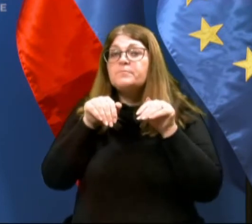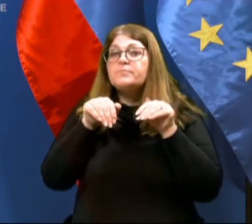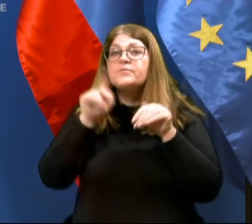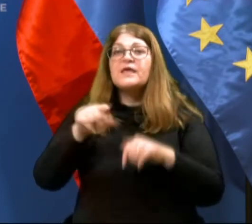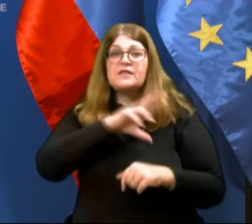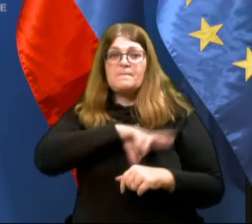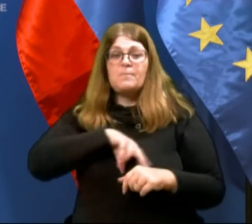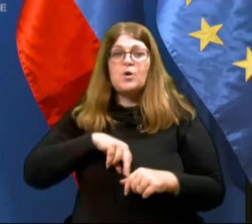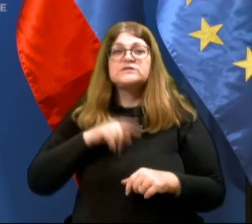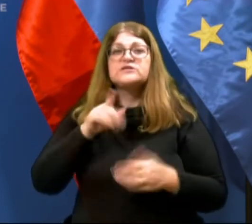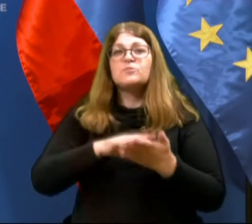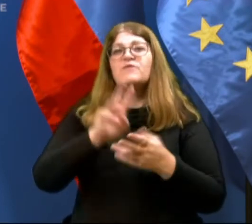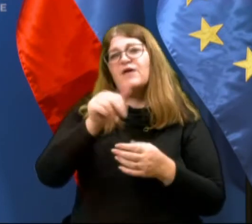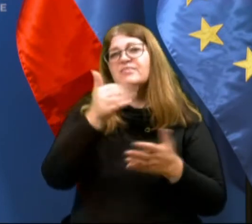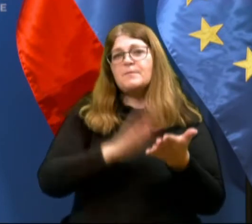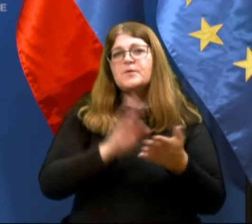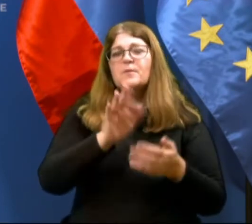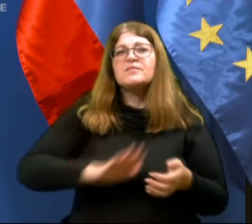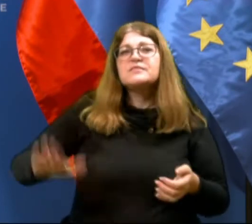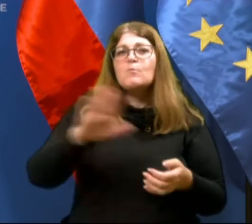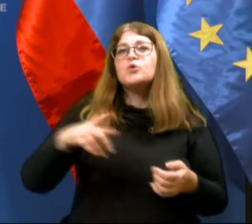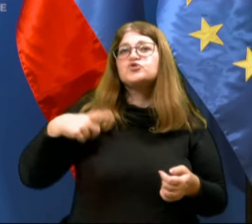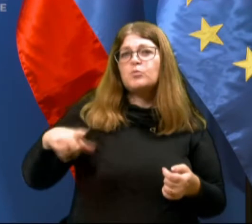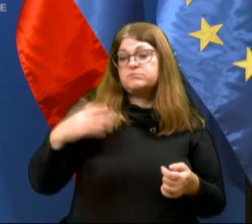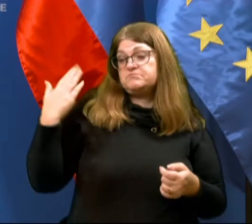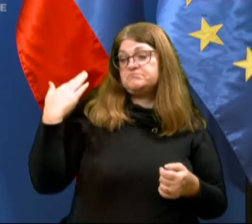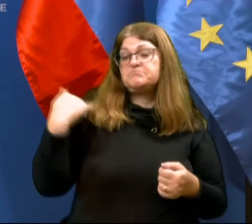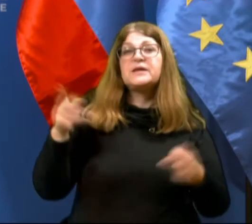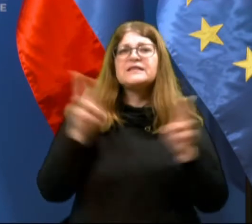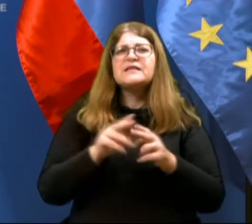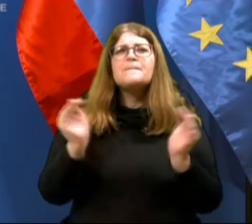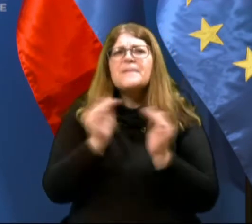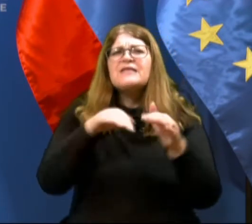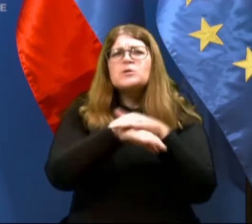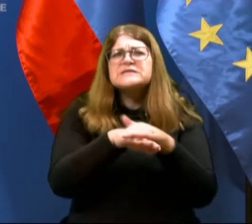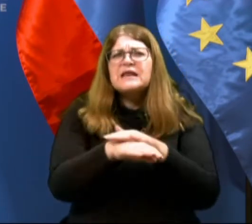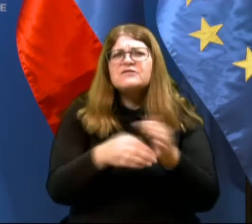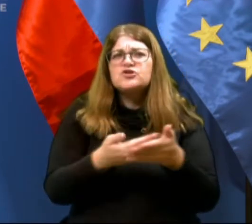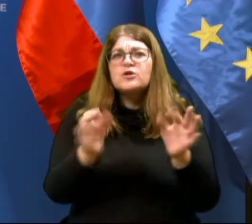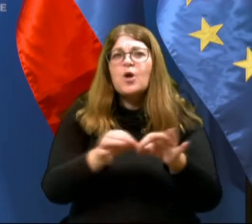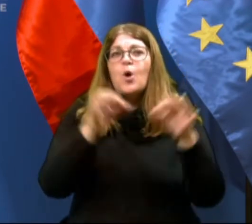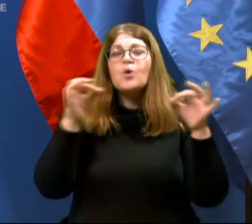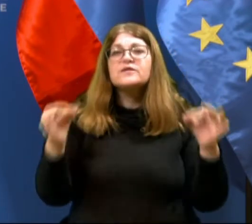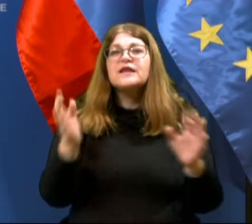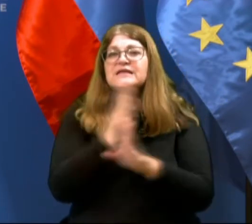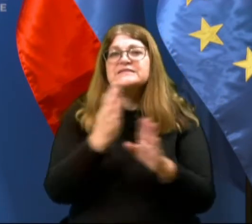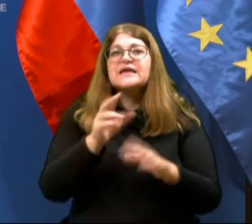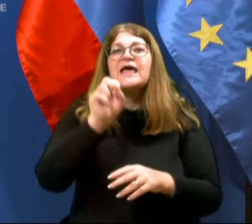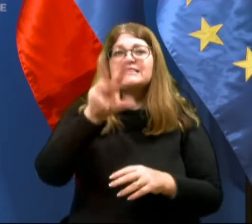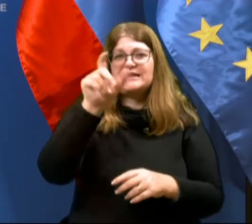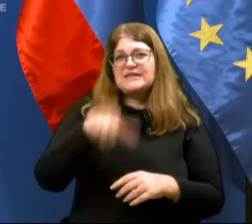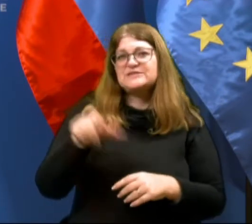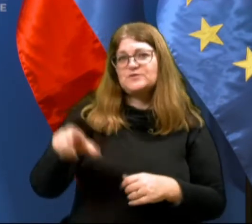policisti so naprimer v enem primeru na območju Ljubljane nedavno v manjhnem skladišču lokala tako odkrili skritih 13